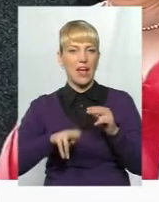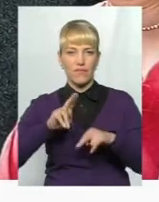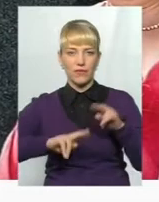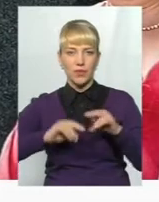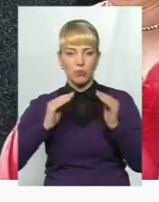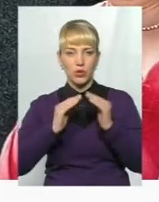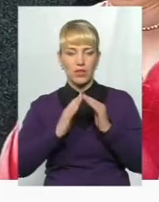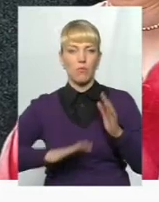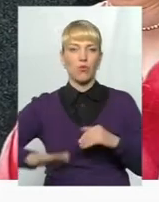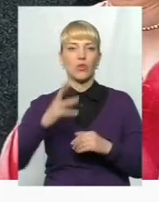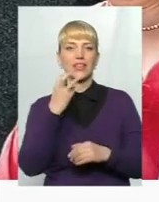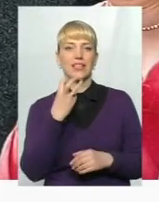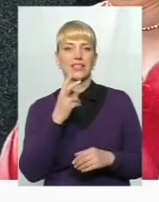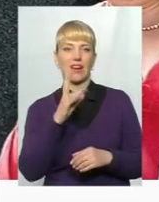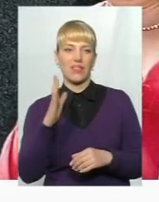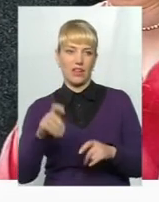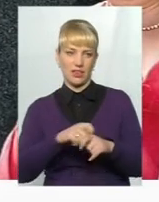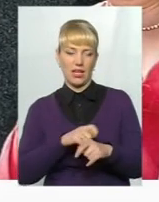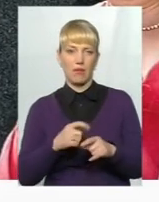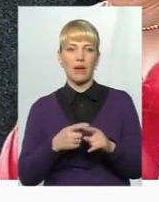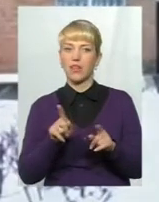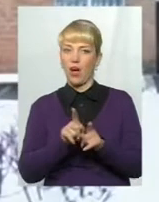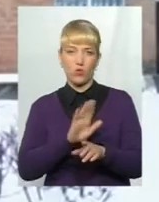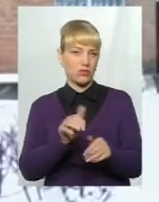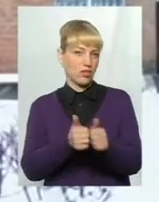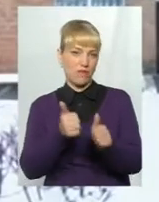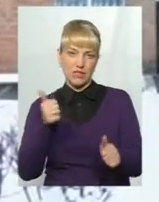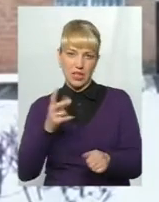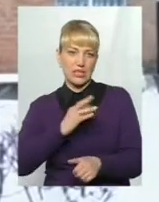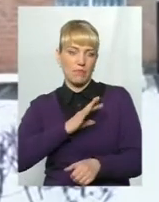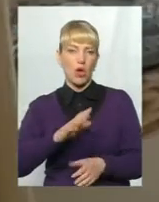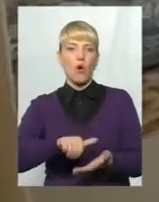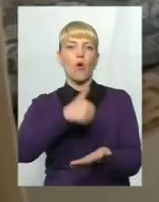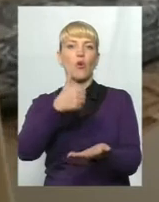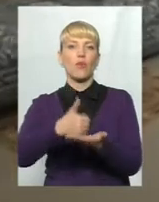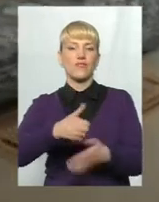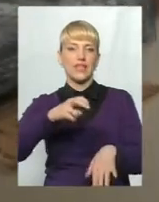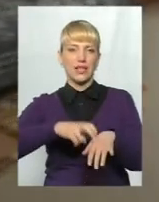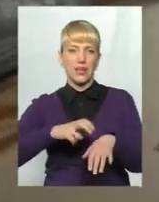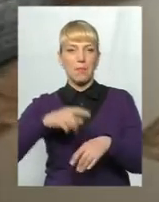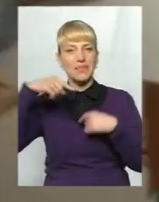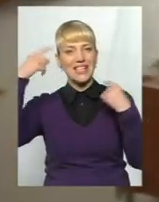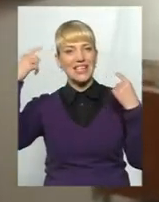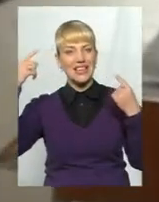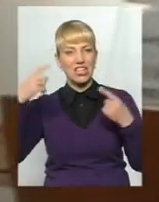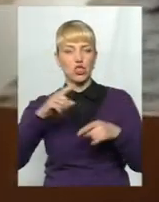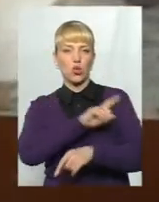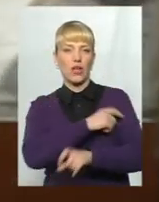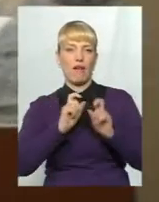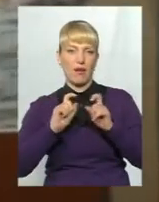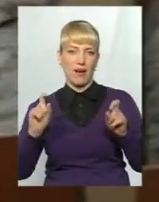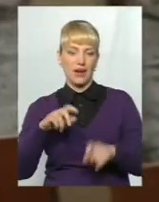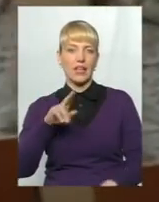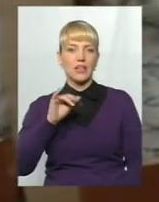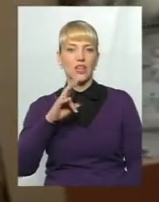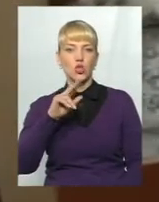більше як 300 квадратів. Не надто відстає від чиновника за заможністю і головний лікар психіатричної лікарні номер один Володимир Димчук.